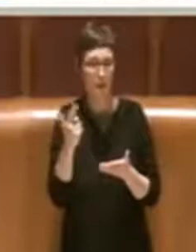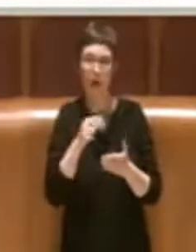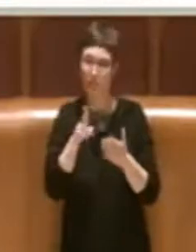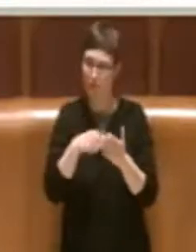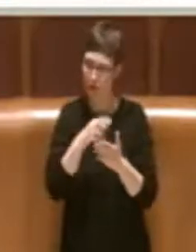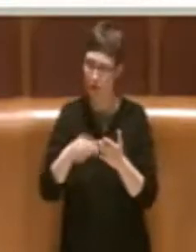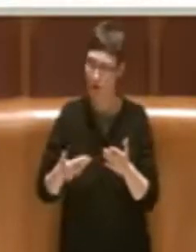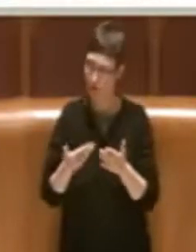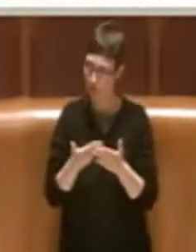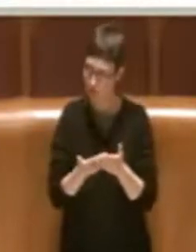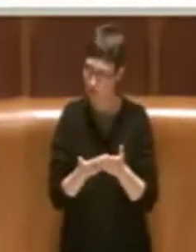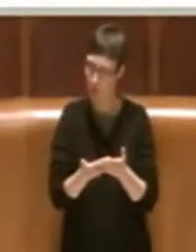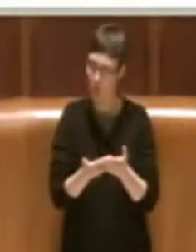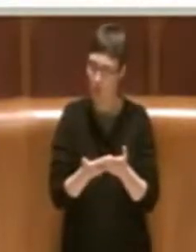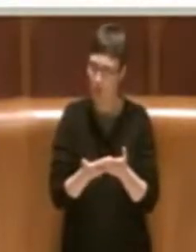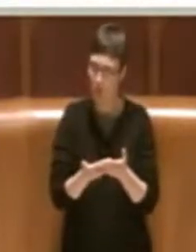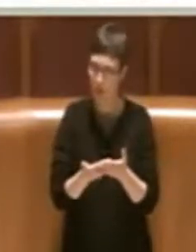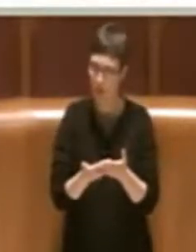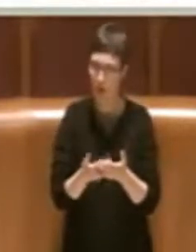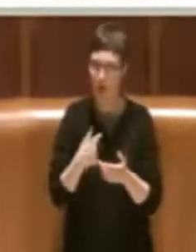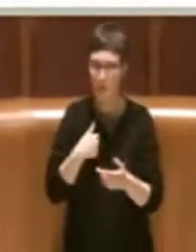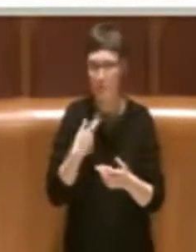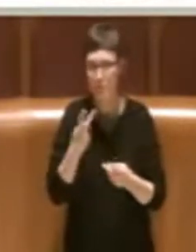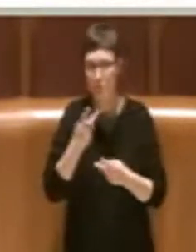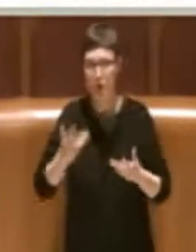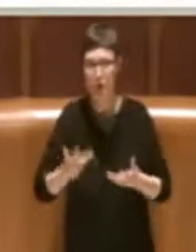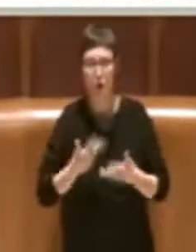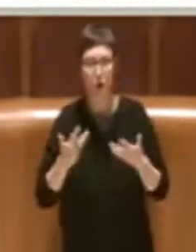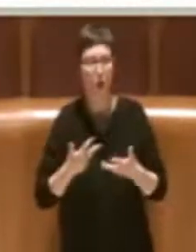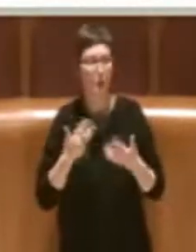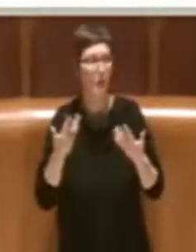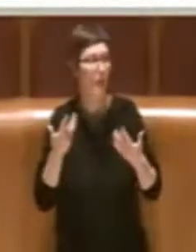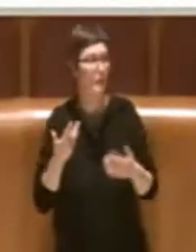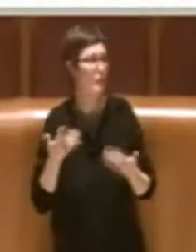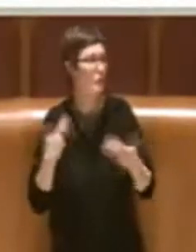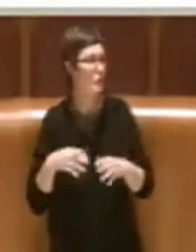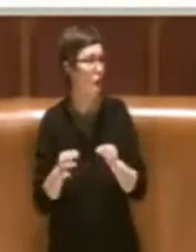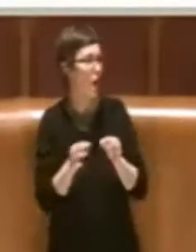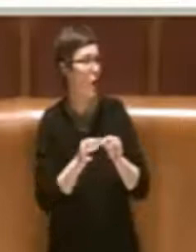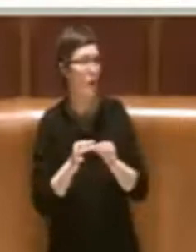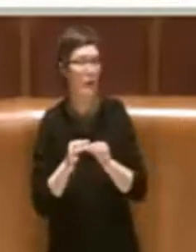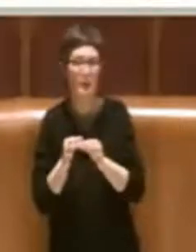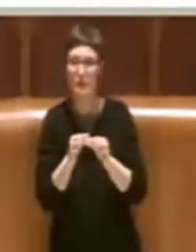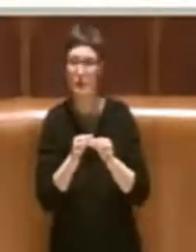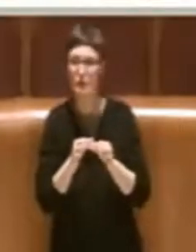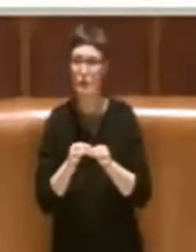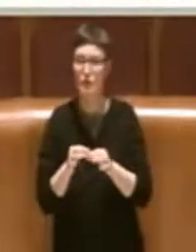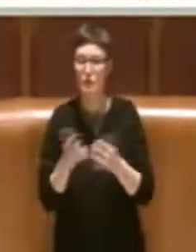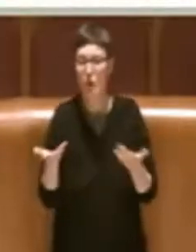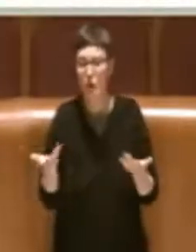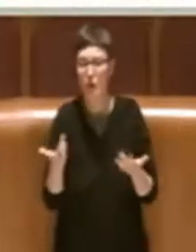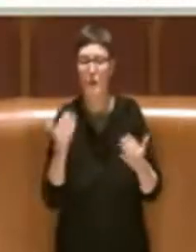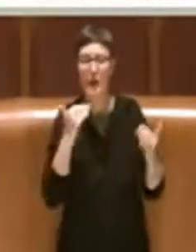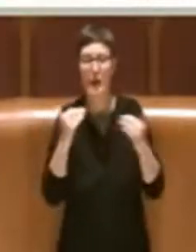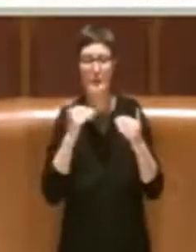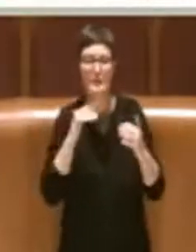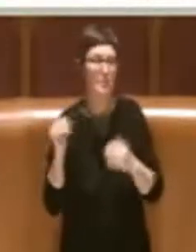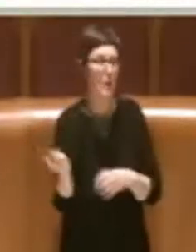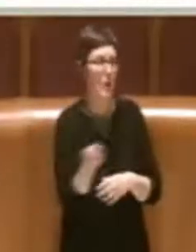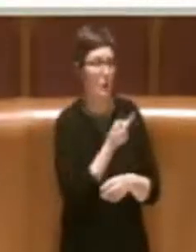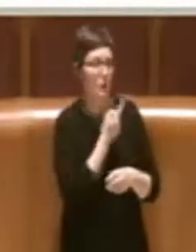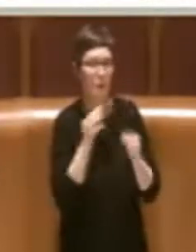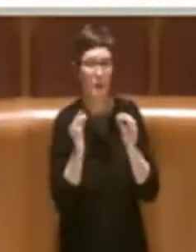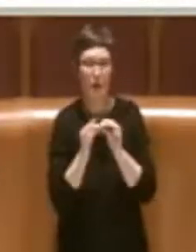questa mozione e siamo anche contenti che venga condivisa tutta l'Assemblea di Capitolina